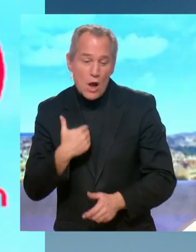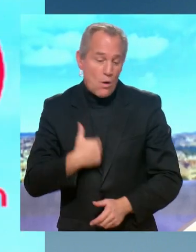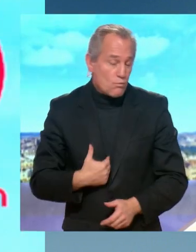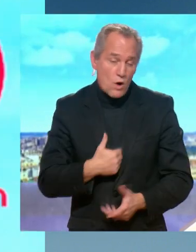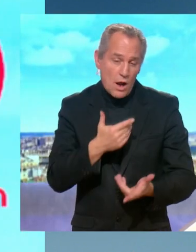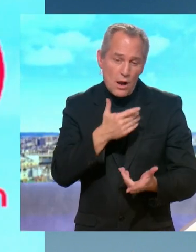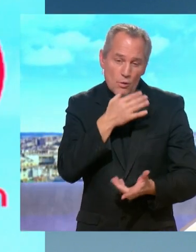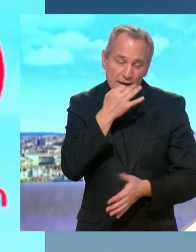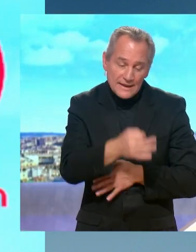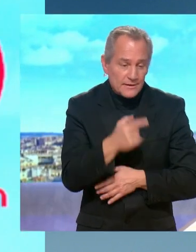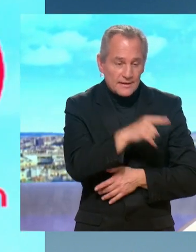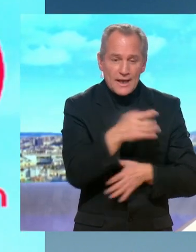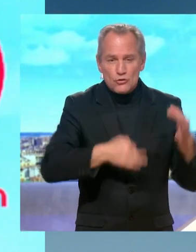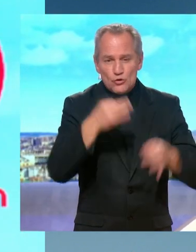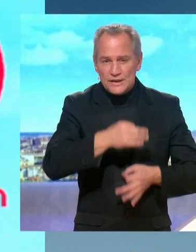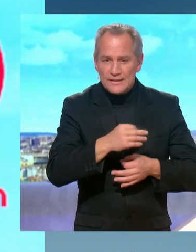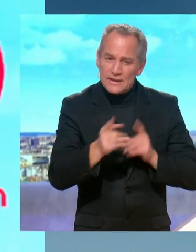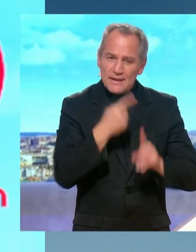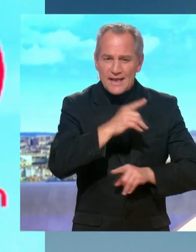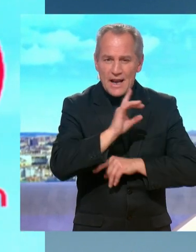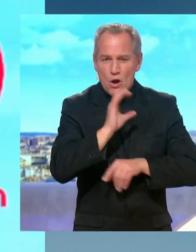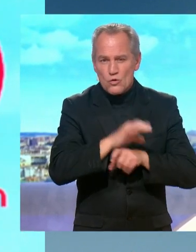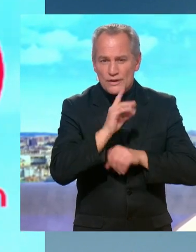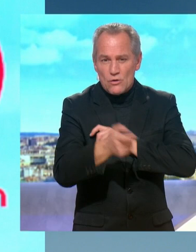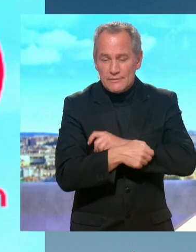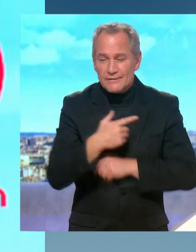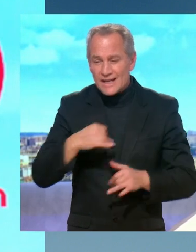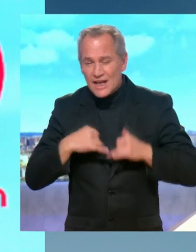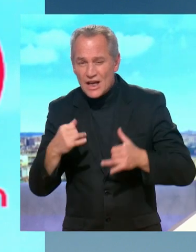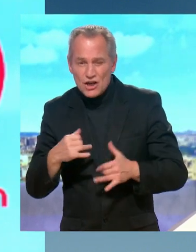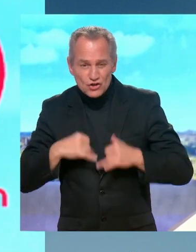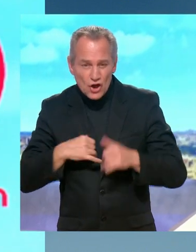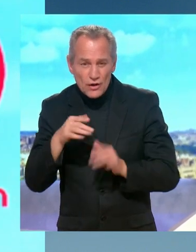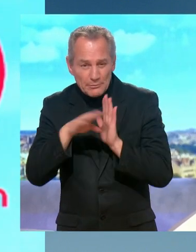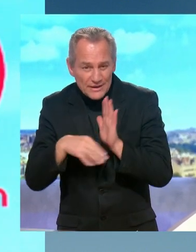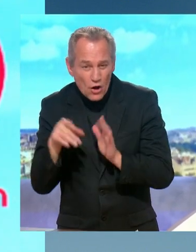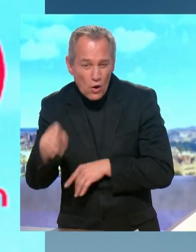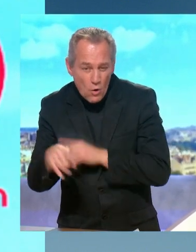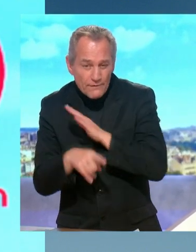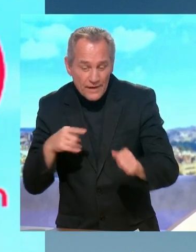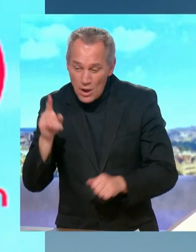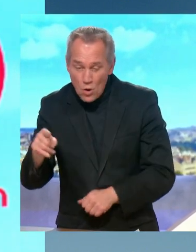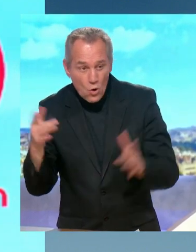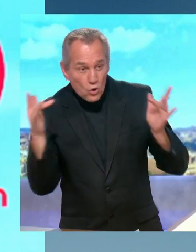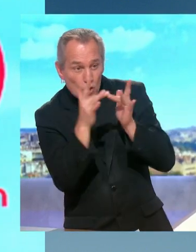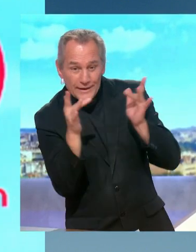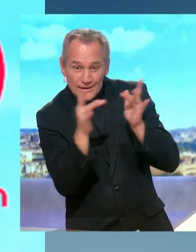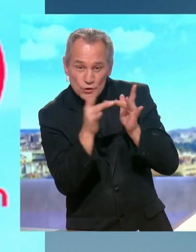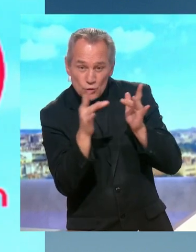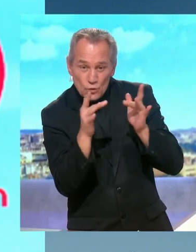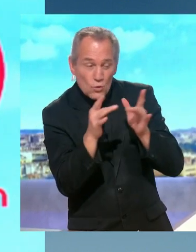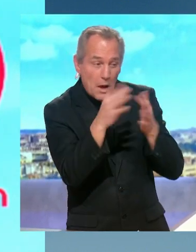antiterroriste. tout cas ce que je peux vous dire c'est que ce sont des gens de plus en plus jeunes souvent des mineurs qui passent à l'acte qui ne sont pas connectés avec des états